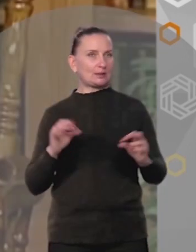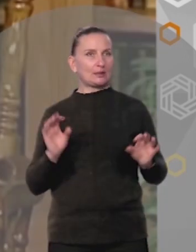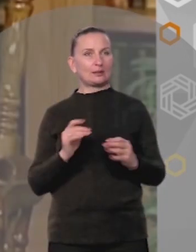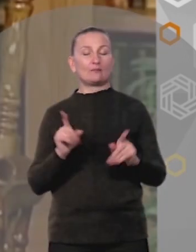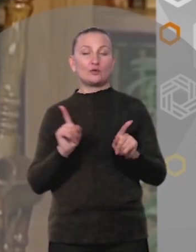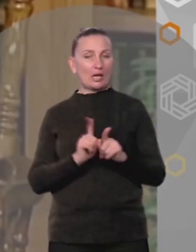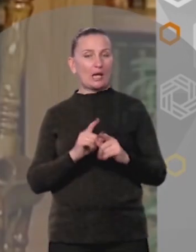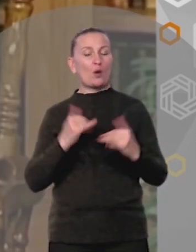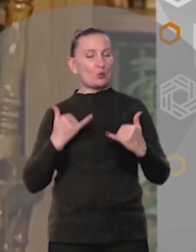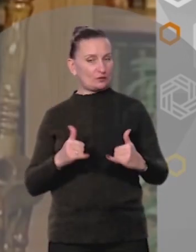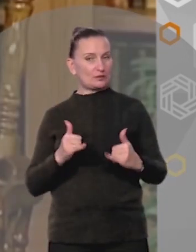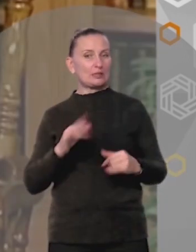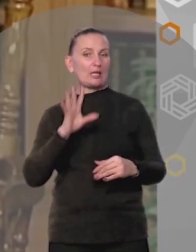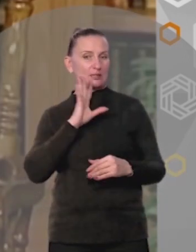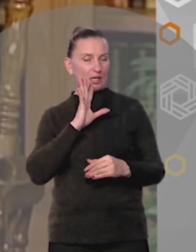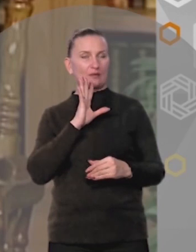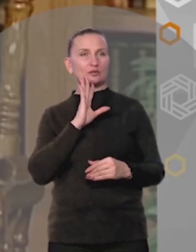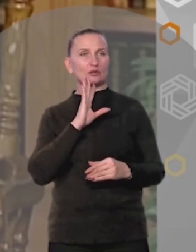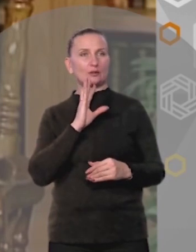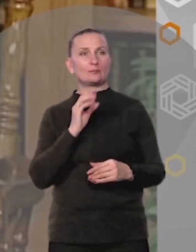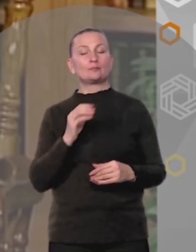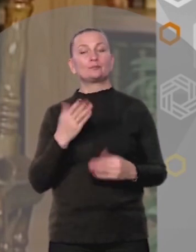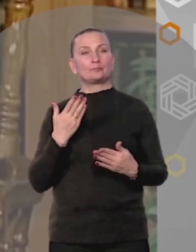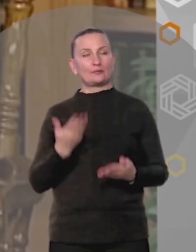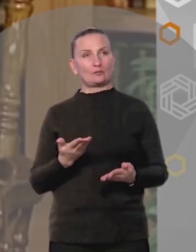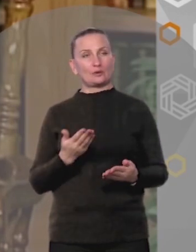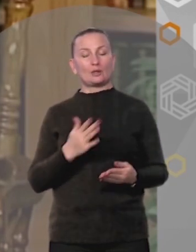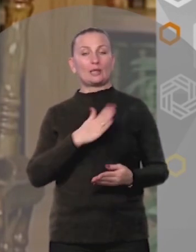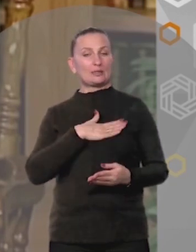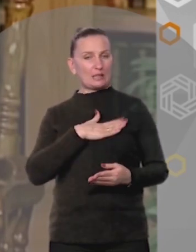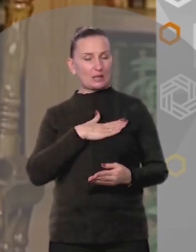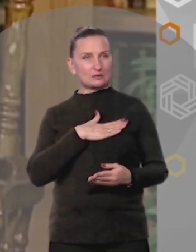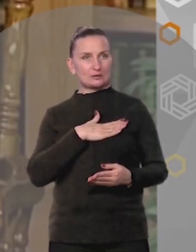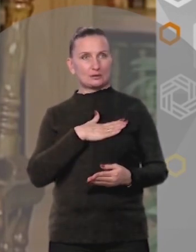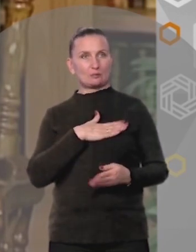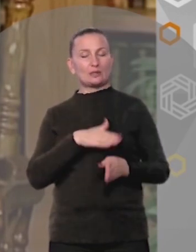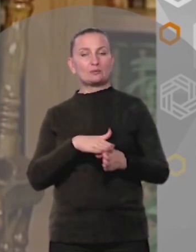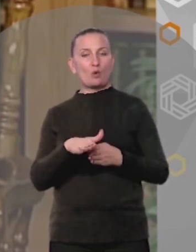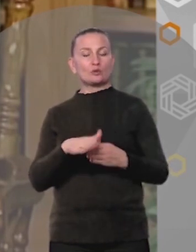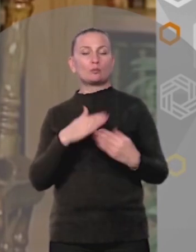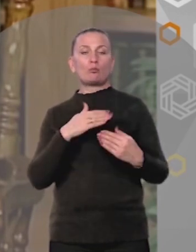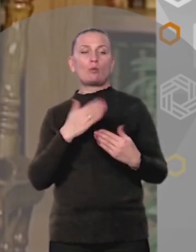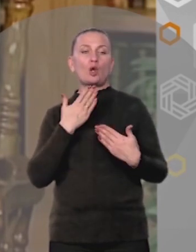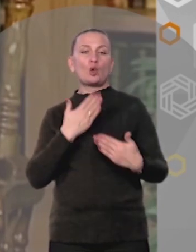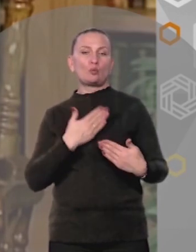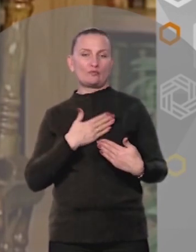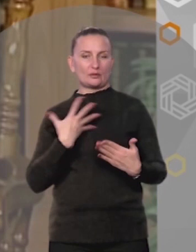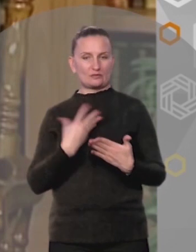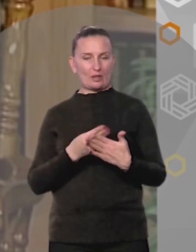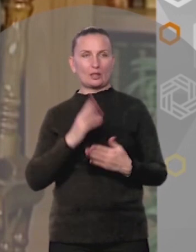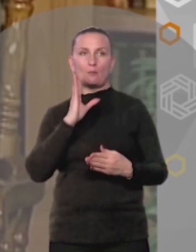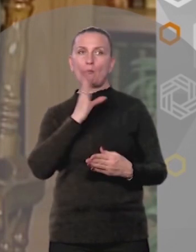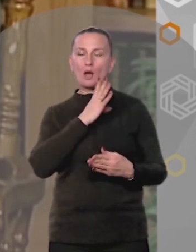Вот такая удивительная девочка С сердцем Исполненным любви К своей маме